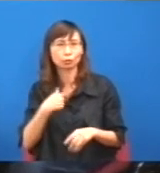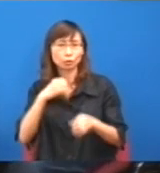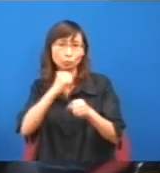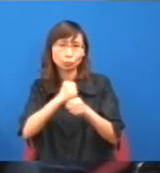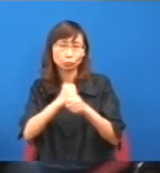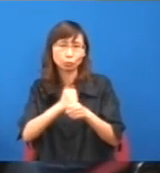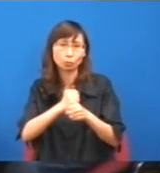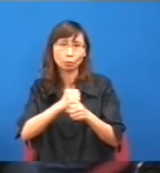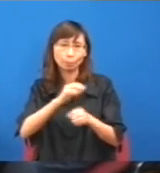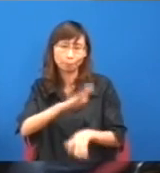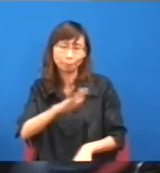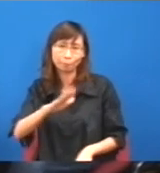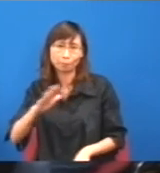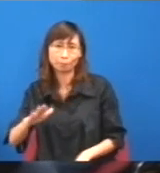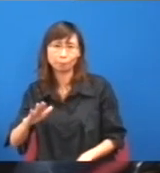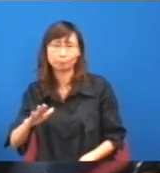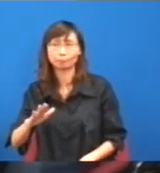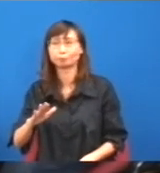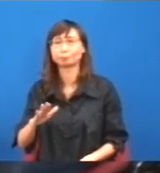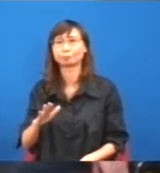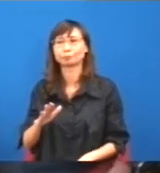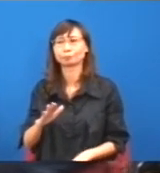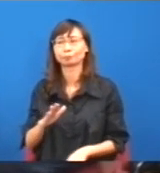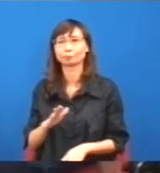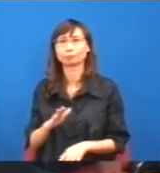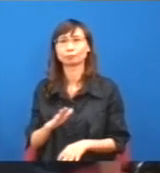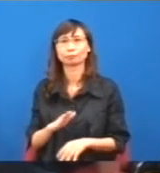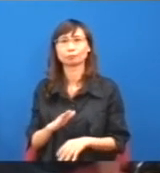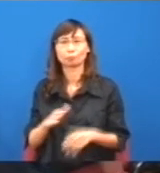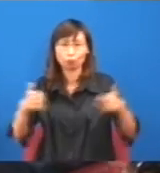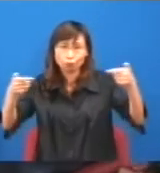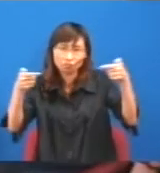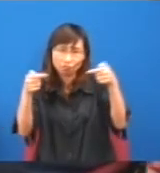萎縮,